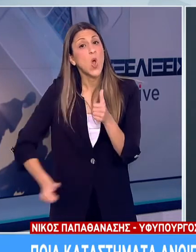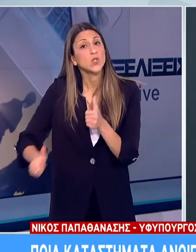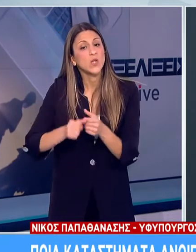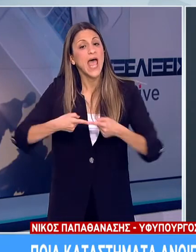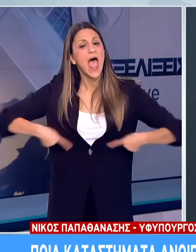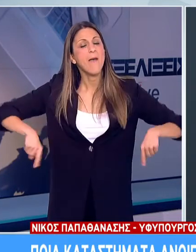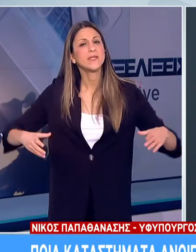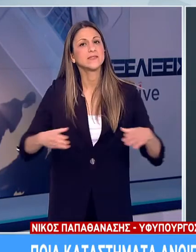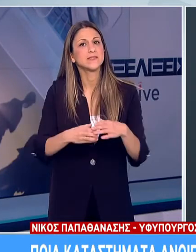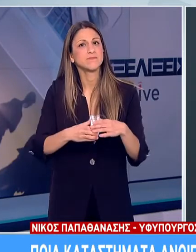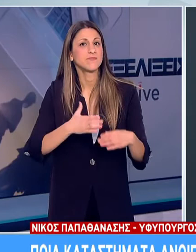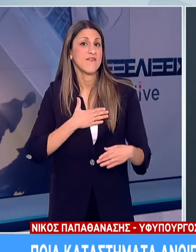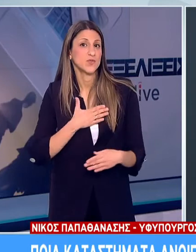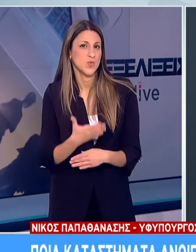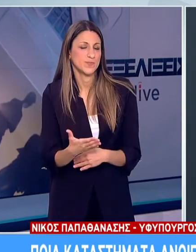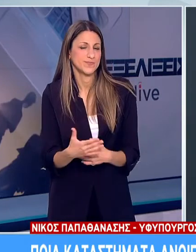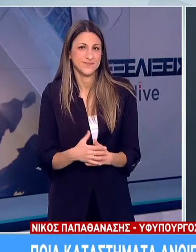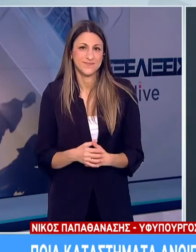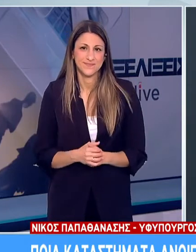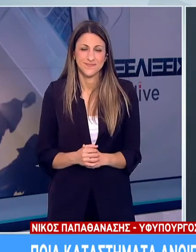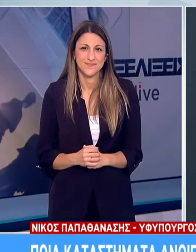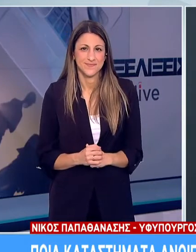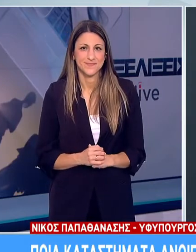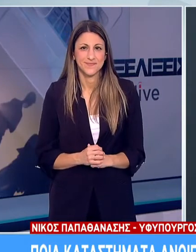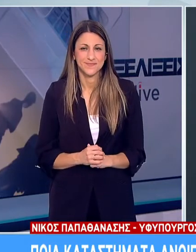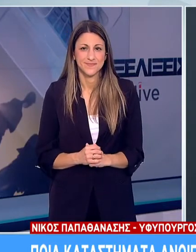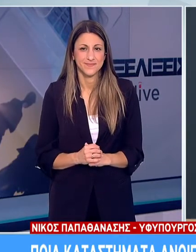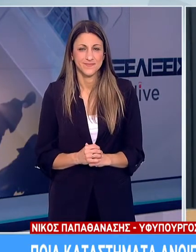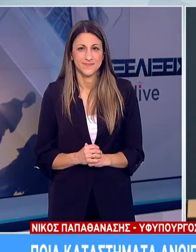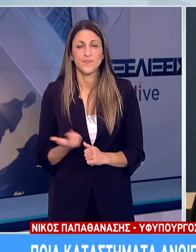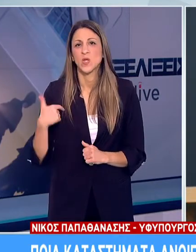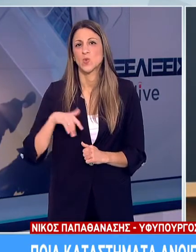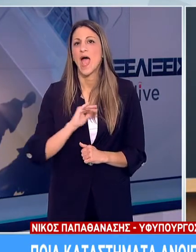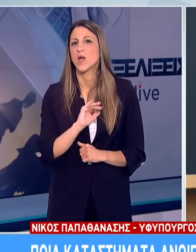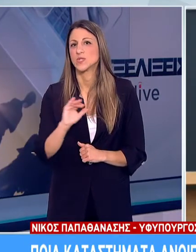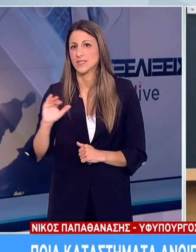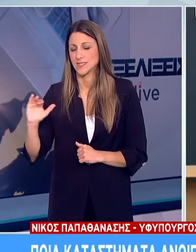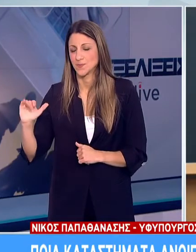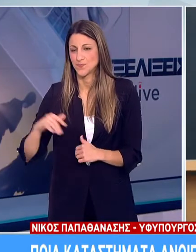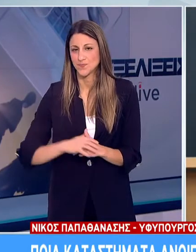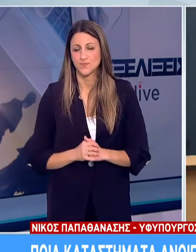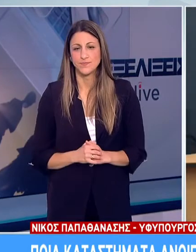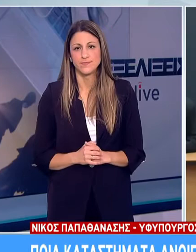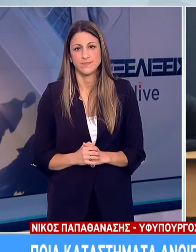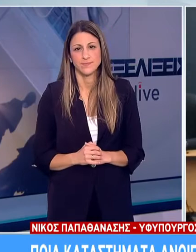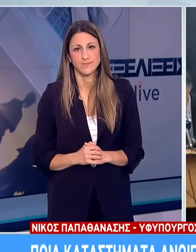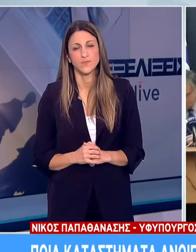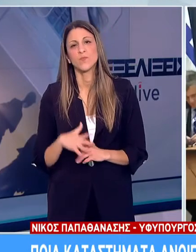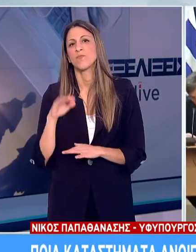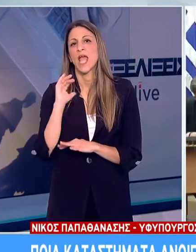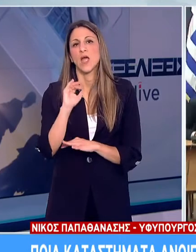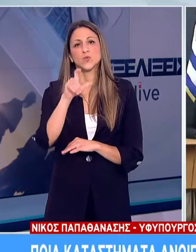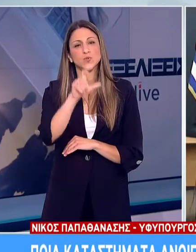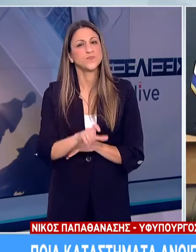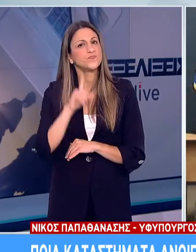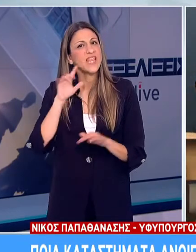μπροστά. Σας ευχαριστώ. Ευχαριστούμε κύριε Υπουργέ. Να περάσουμε σε ερωτήσεις. Η κυρία Χαραλαμπάκου από τον τηλεοπτικό